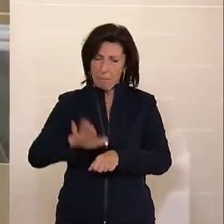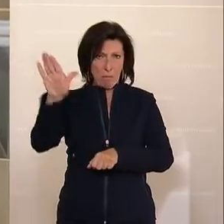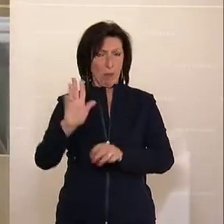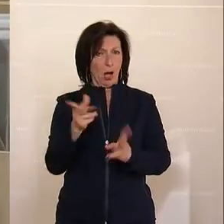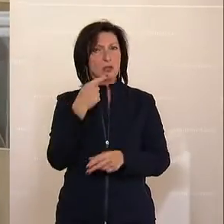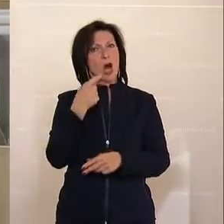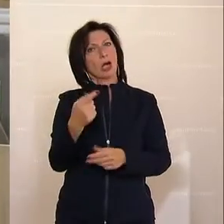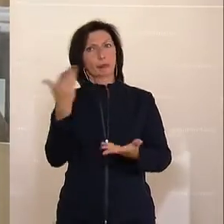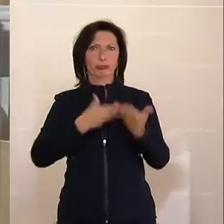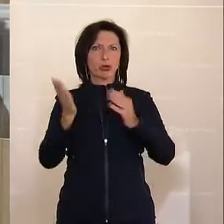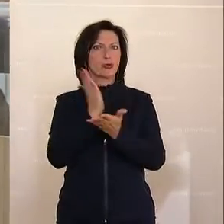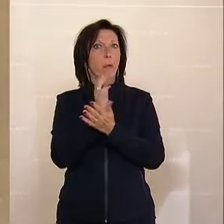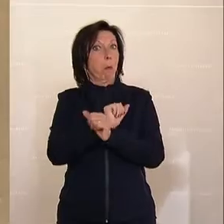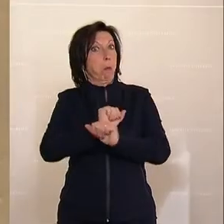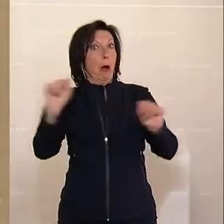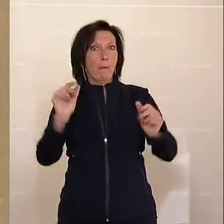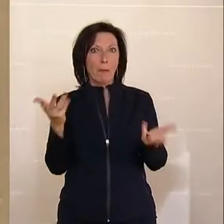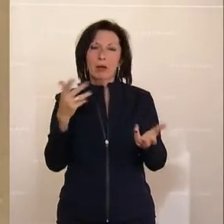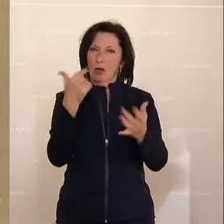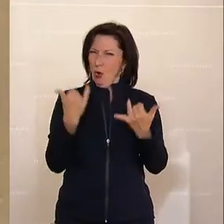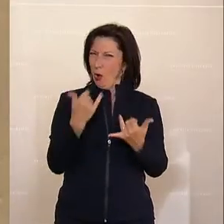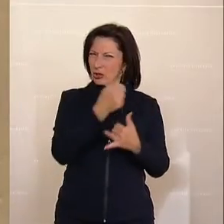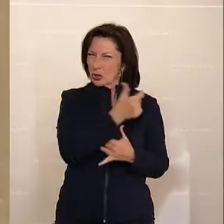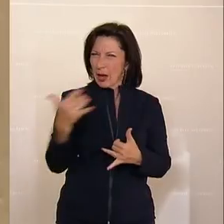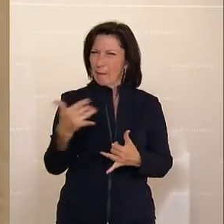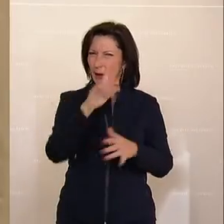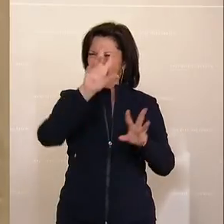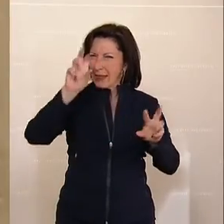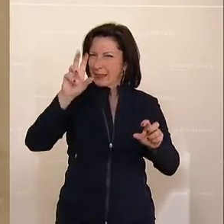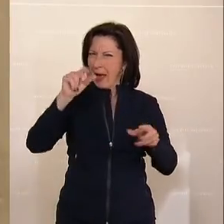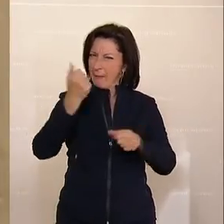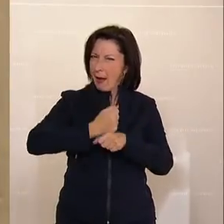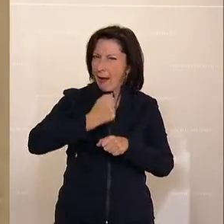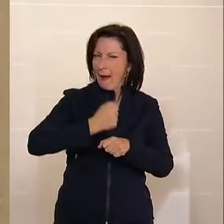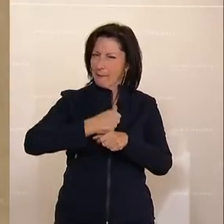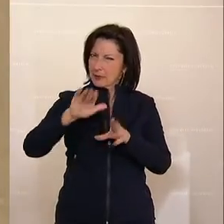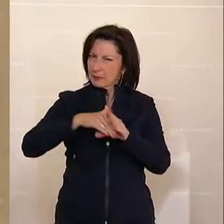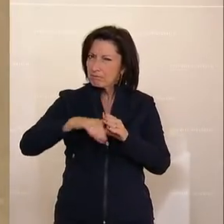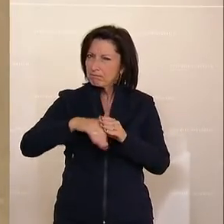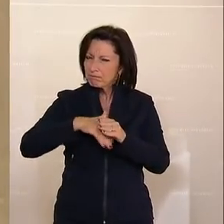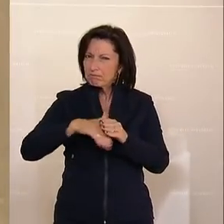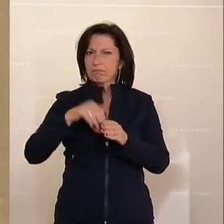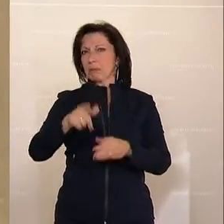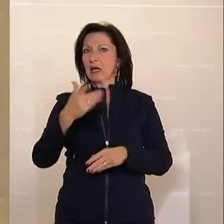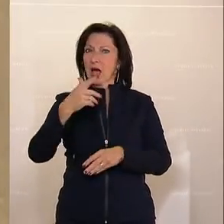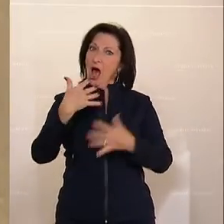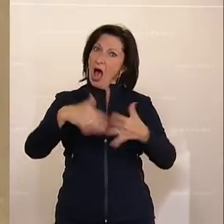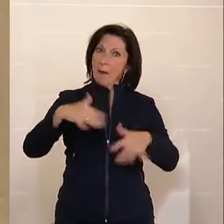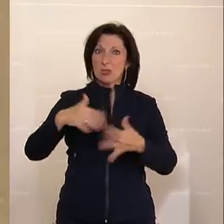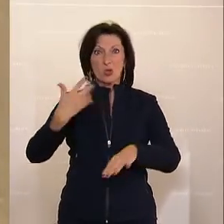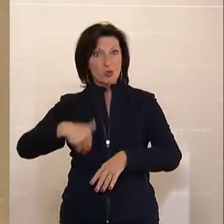eigentlich. Und wenn heute schon ein Mal das Thema Beschäftigung angesprochen worden ist, dann glaube ich nicht, dass wir mit mehr Geld für Arbeitslosigkeit